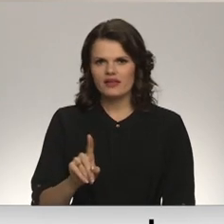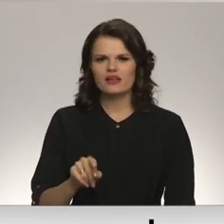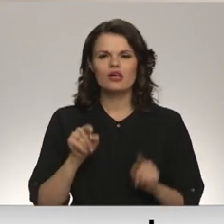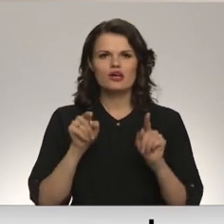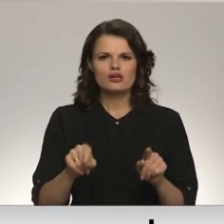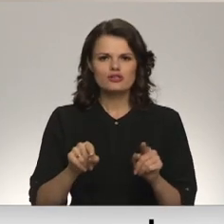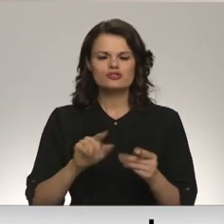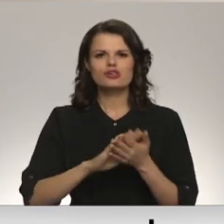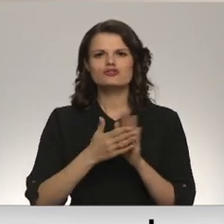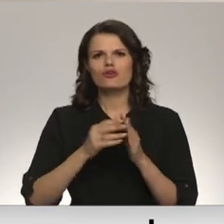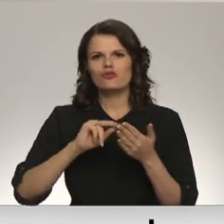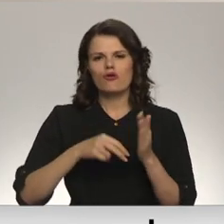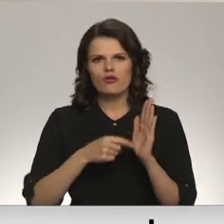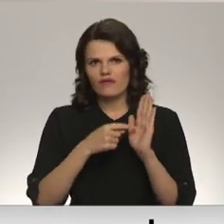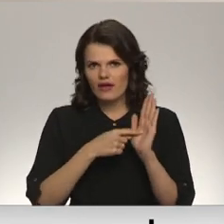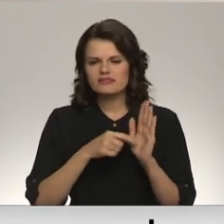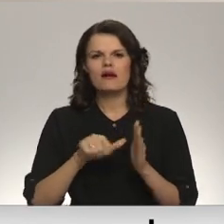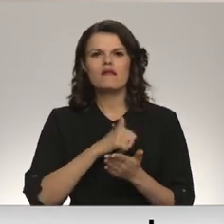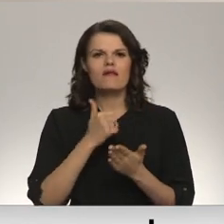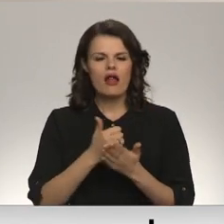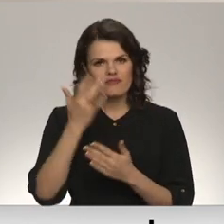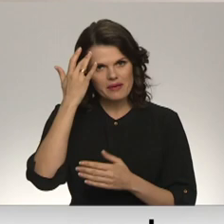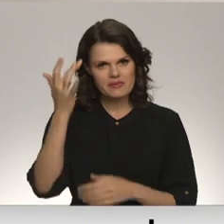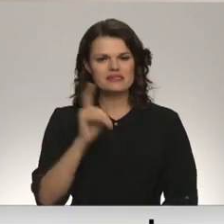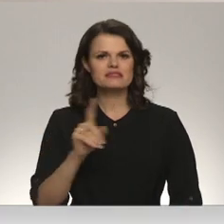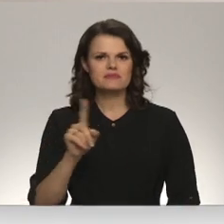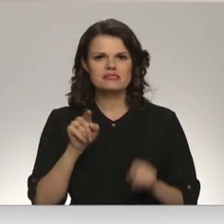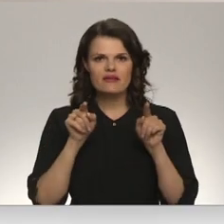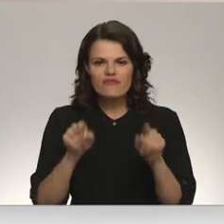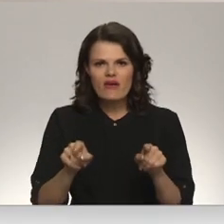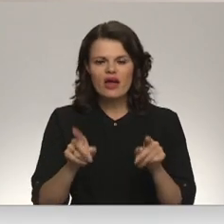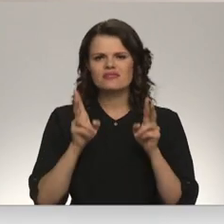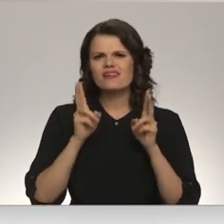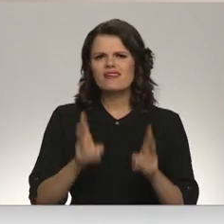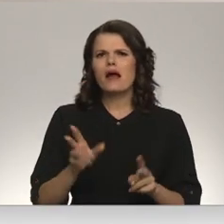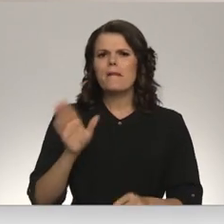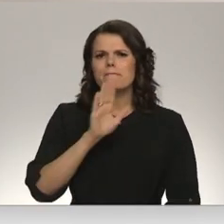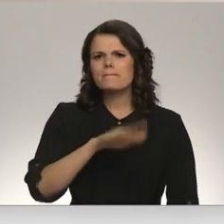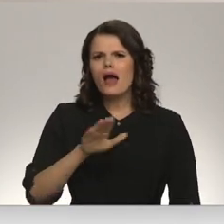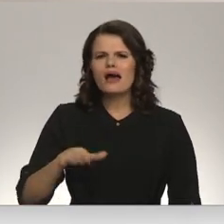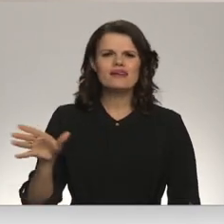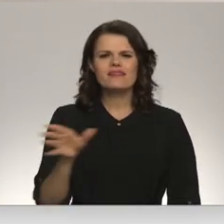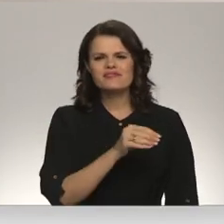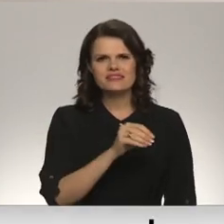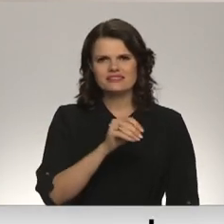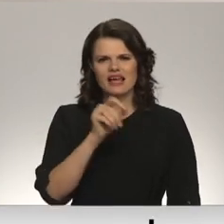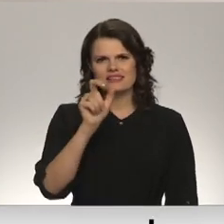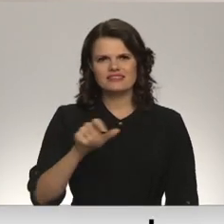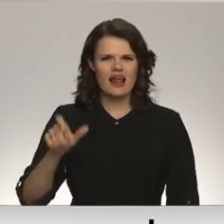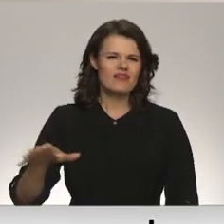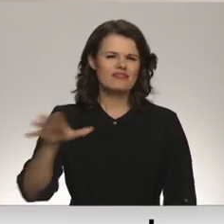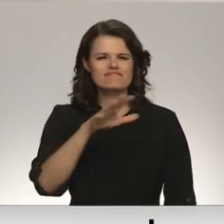tās galvenais princips ir tāds, ka bērni visā cilvēku populācijā ir absolūti